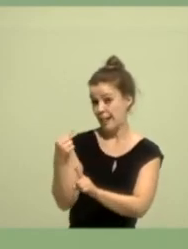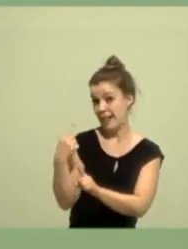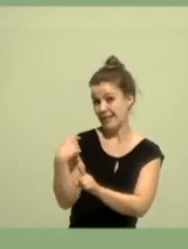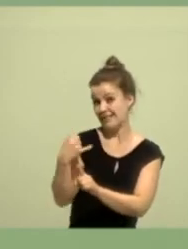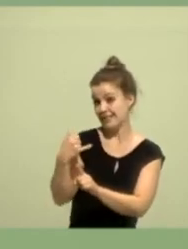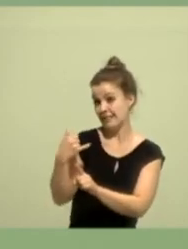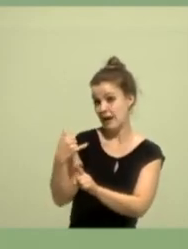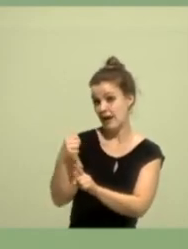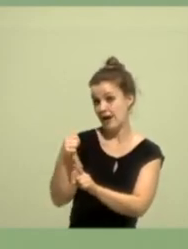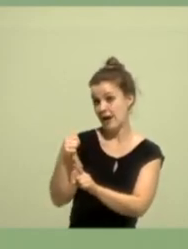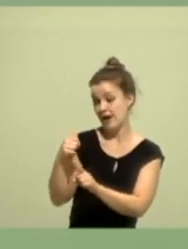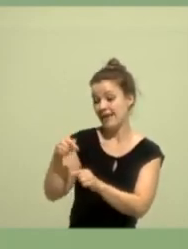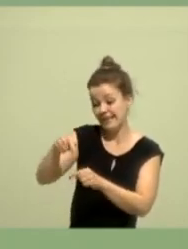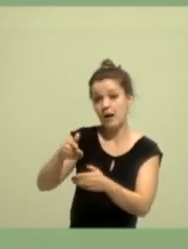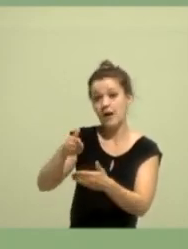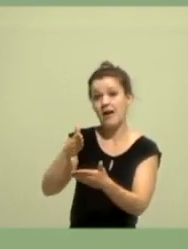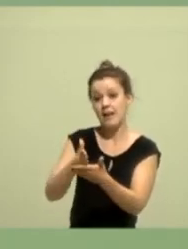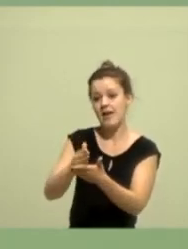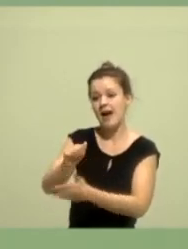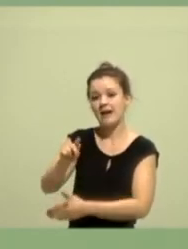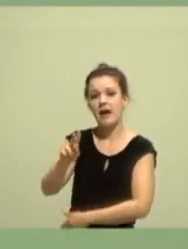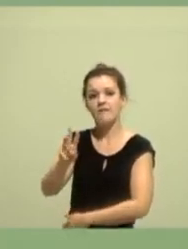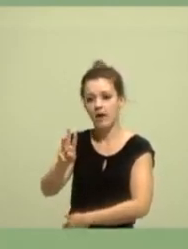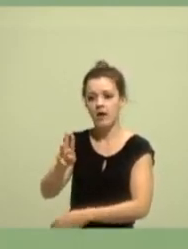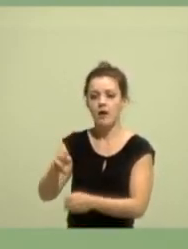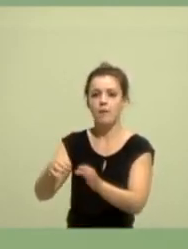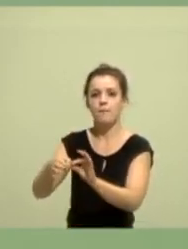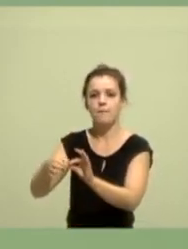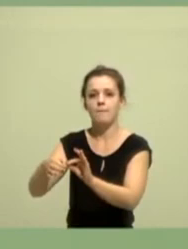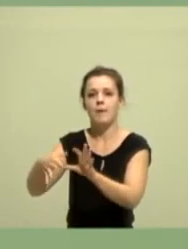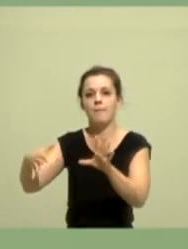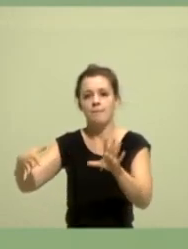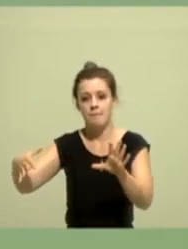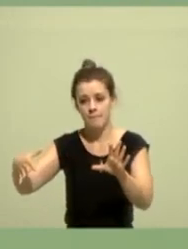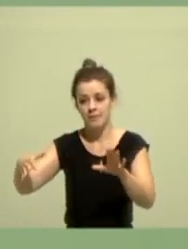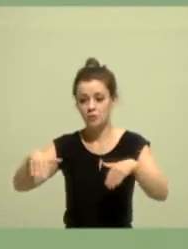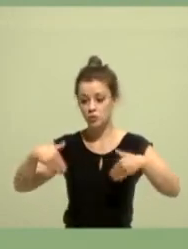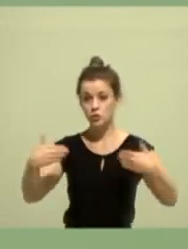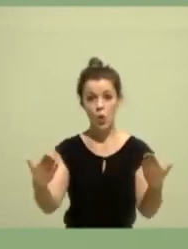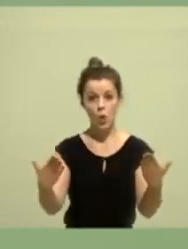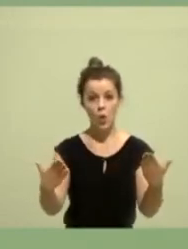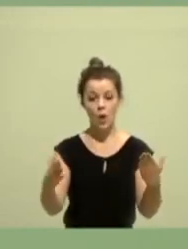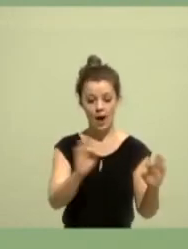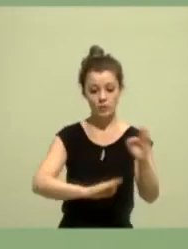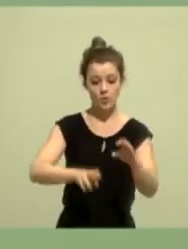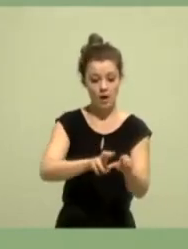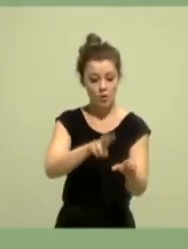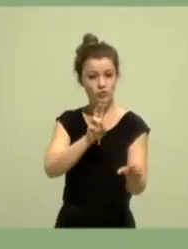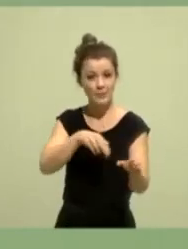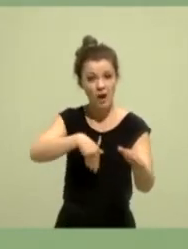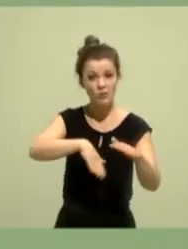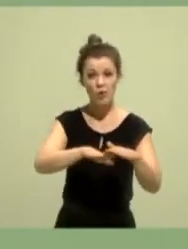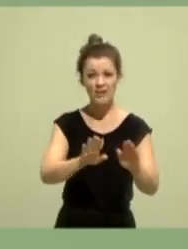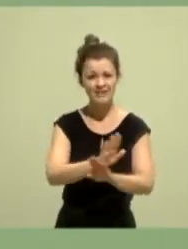Netz geht. Das ist ein Atomausstieg, aber kein vollständiger. Es ist paradox, dass wir ein